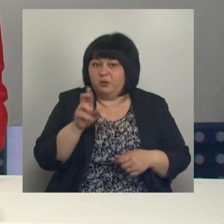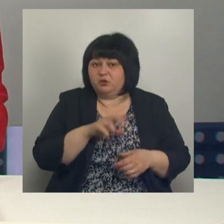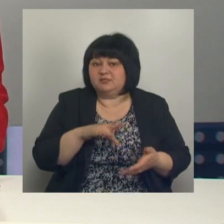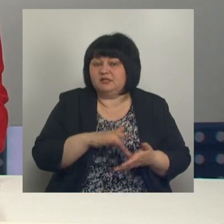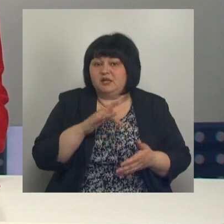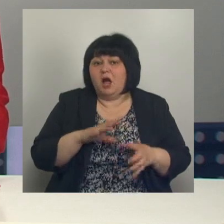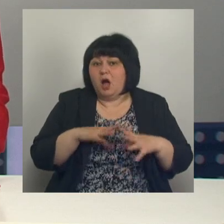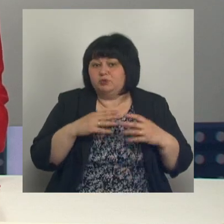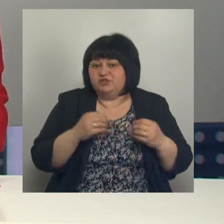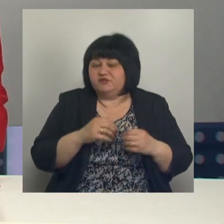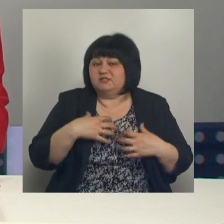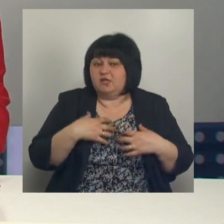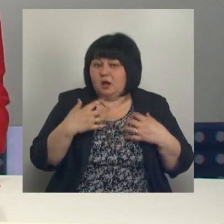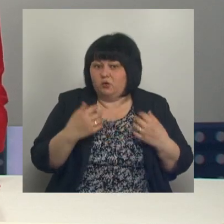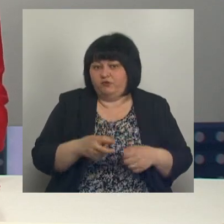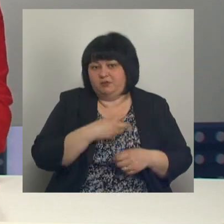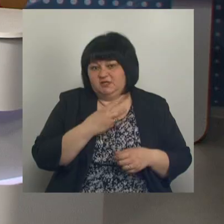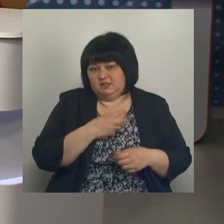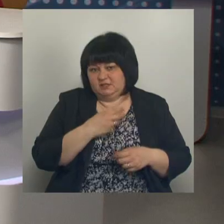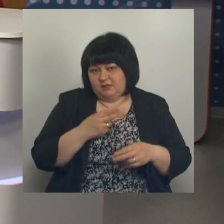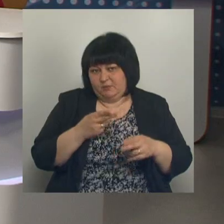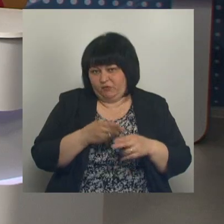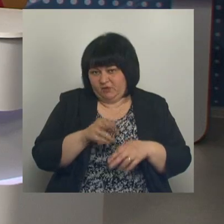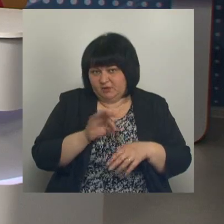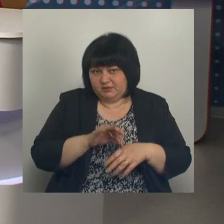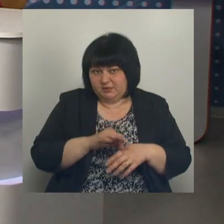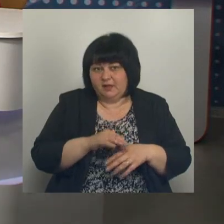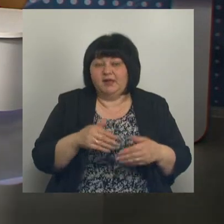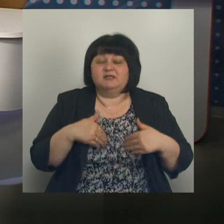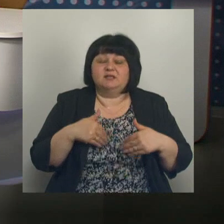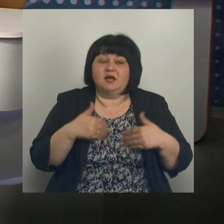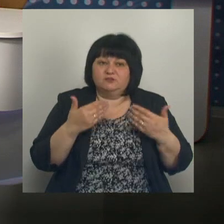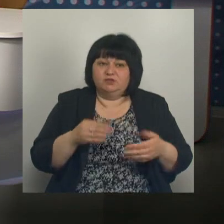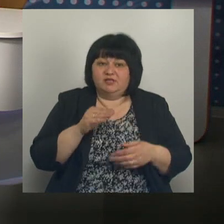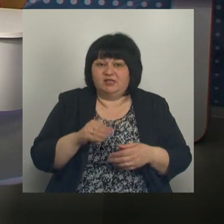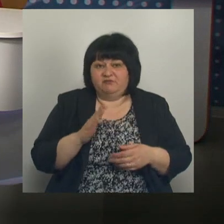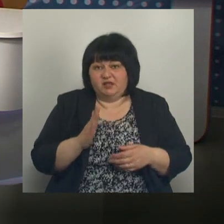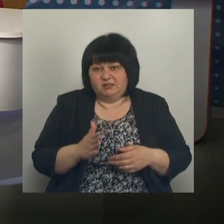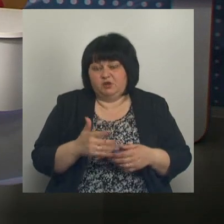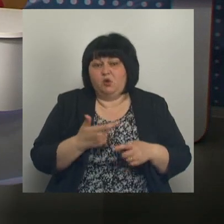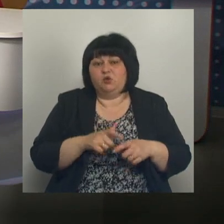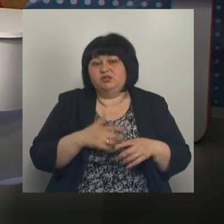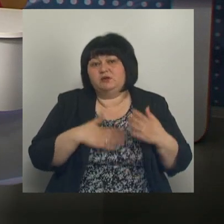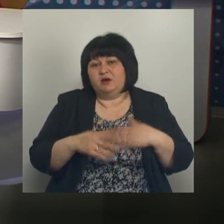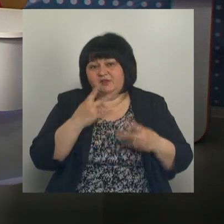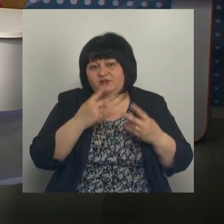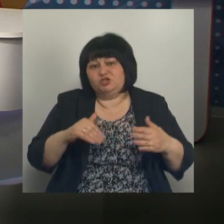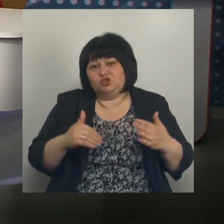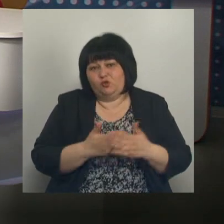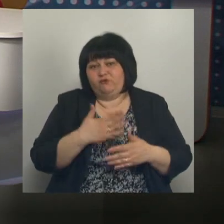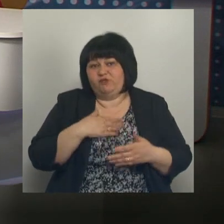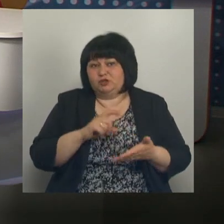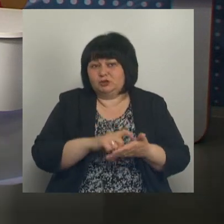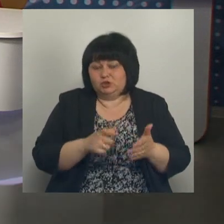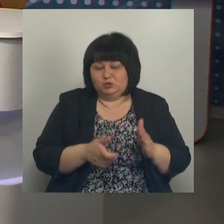центра общественного здоровья и медицинской профилактики. Здравствуйте, Татьяна Владимировна. Здравствуйте. Рада видеть вас снова в нашей студии.